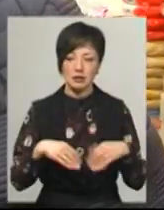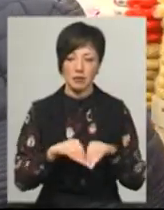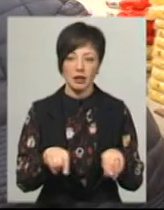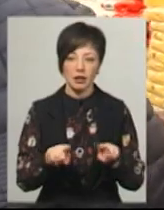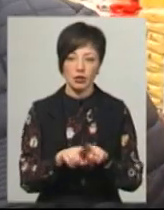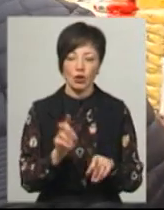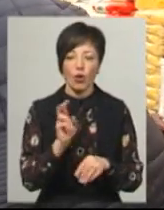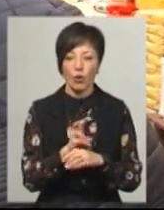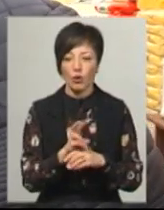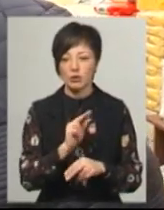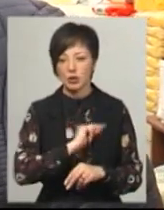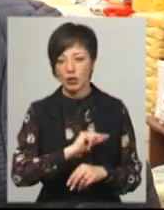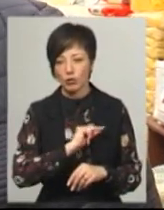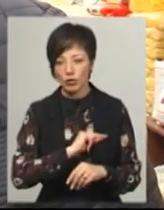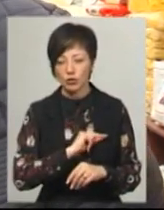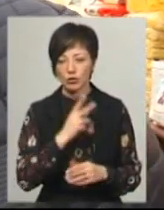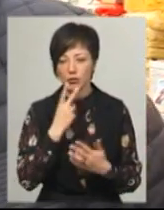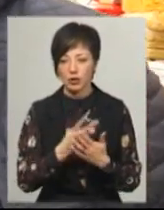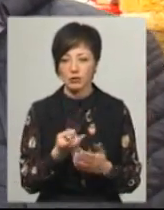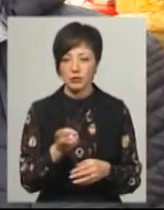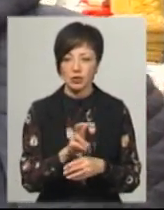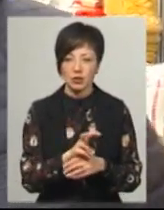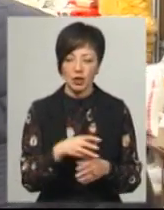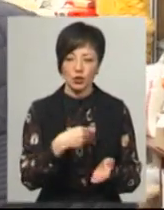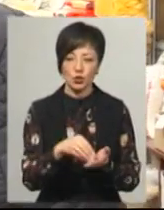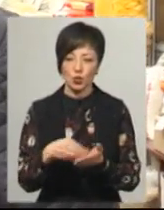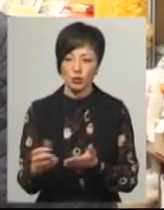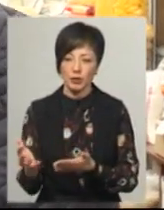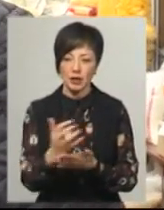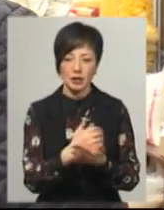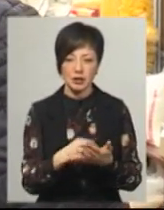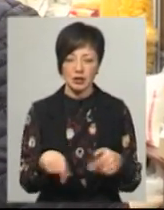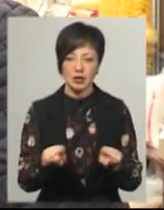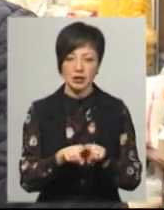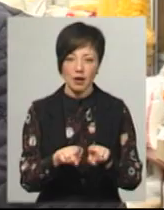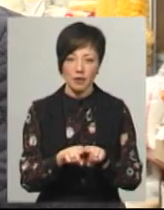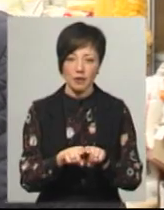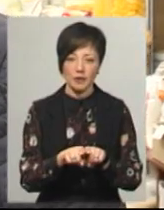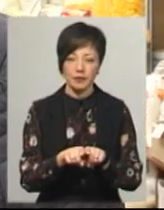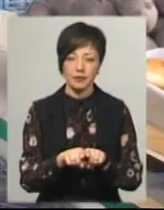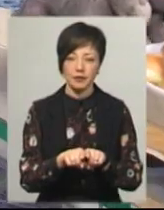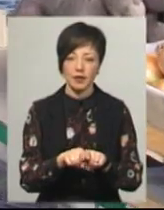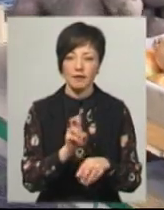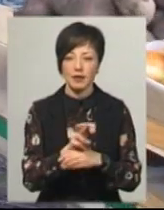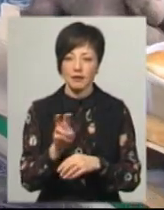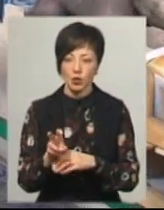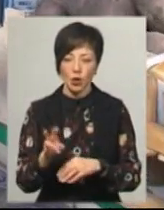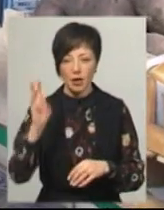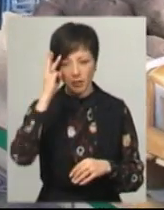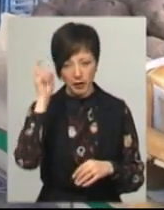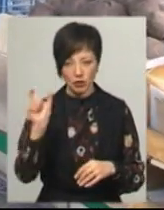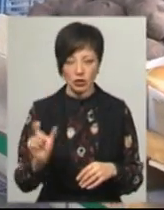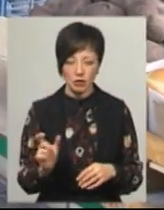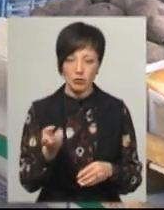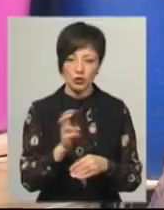Ходимо всі на роботу, от бачите, прийшла скупитися, так саме все відвідую. Хмельничанин В